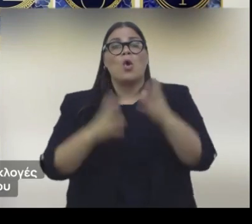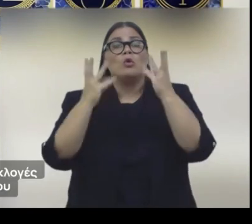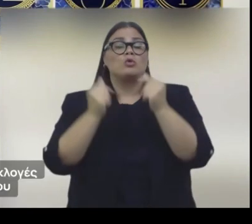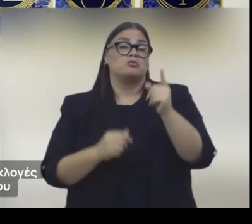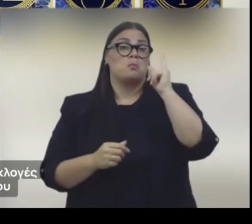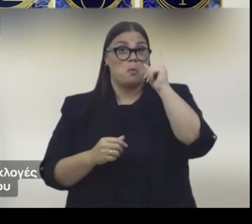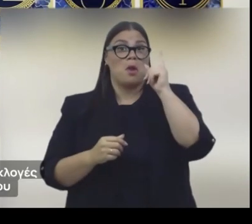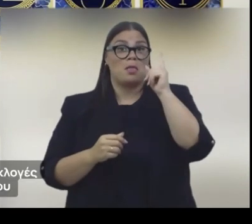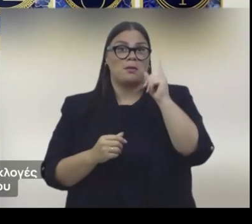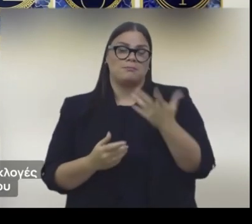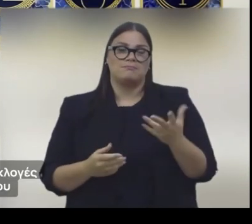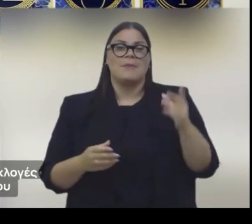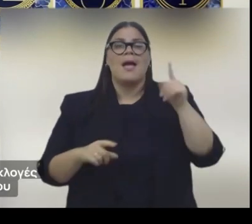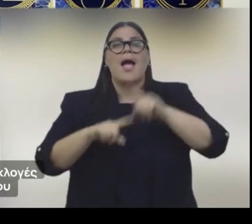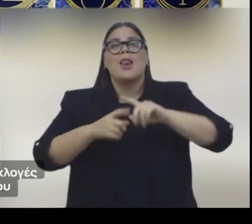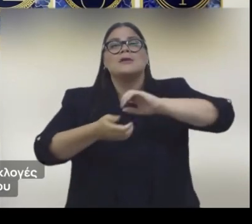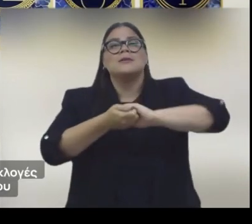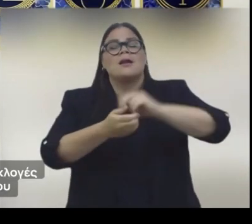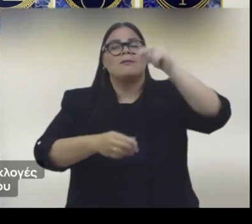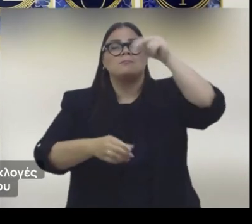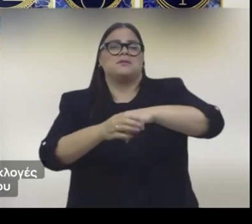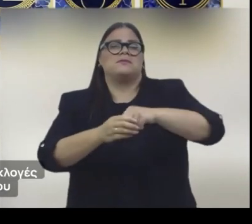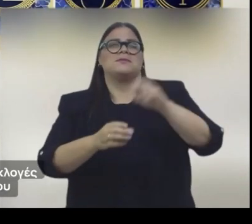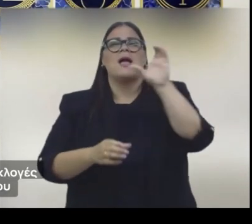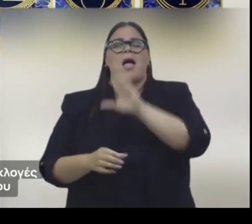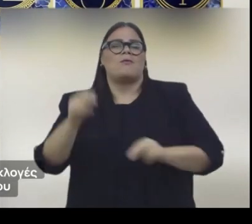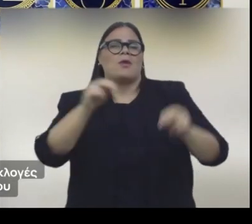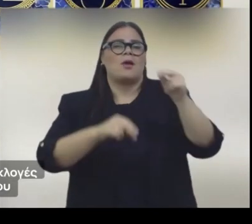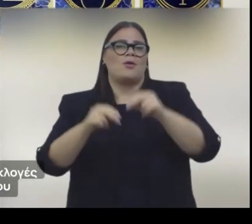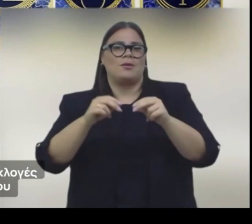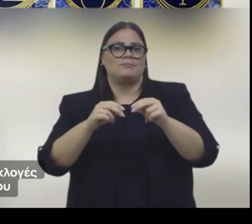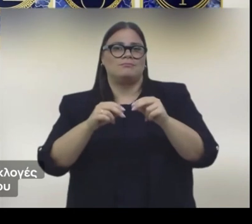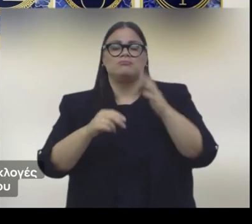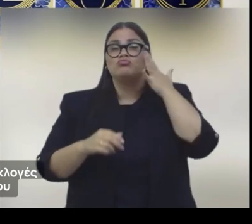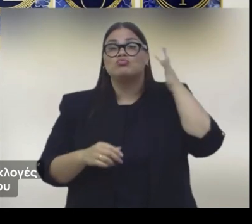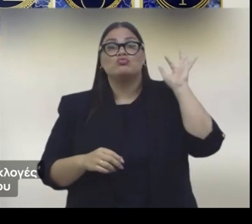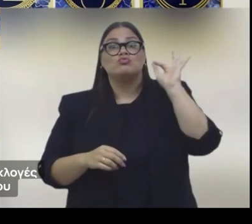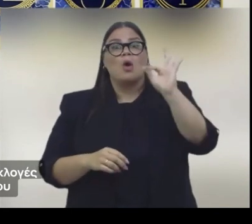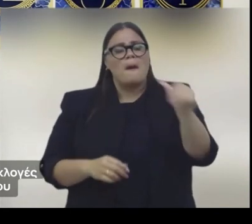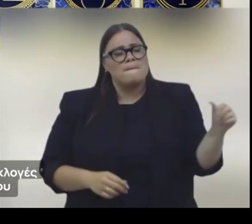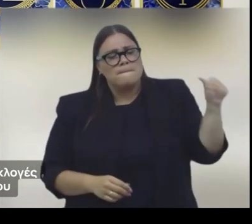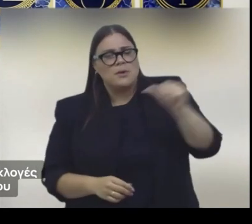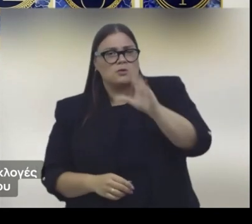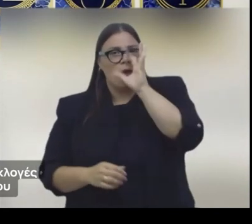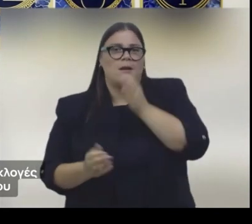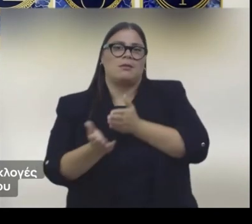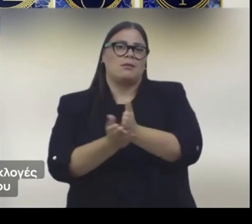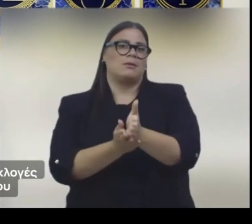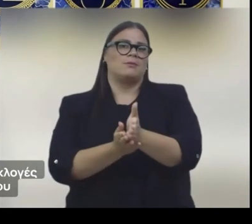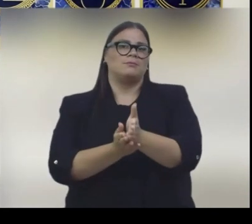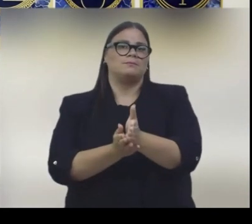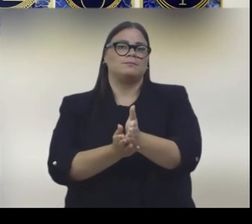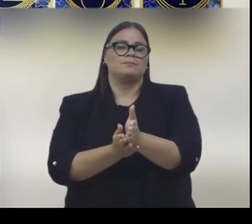Μονόδρομος η Ελλήνων Συνέλευσης στις Ευρωεκλογές για την επαναφορά της